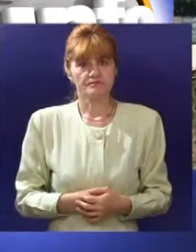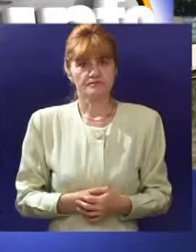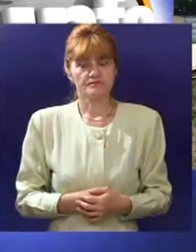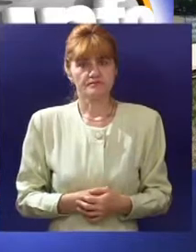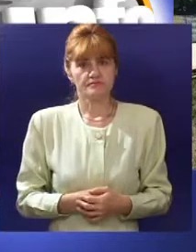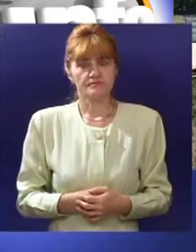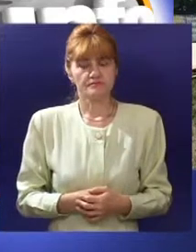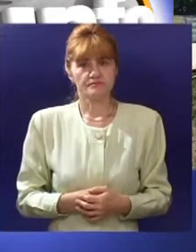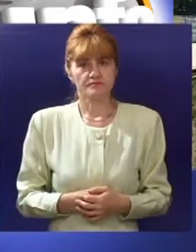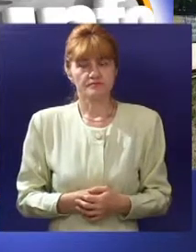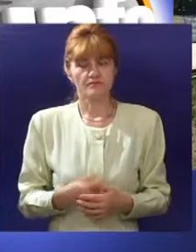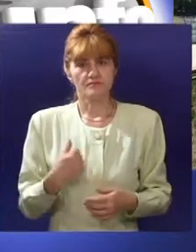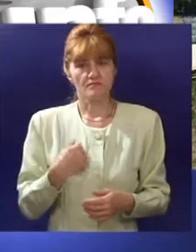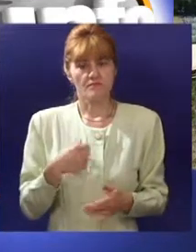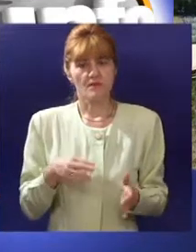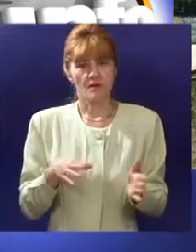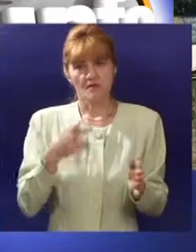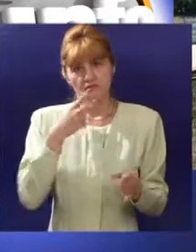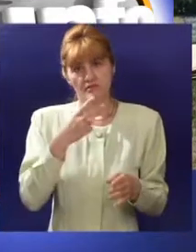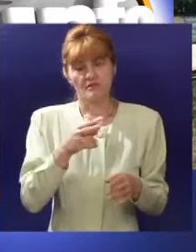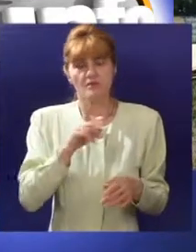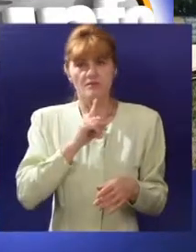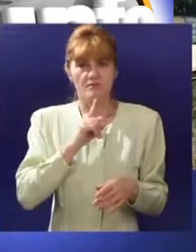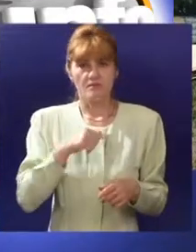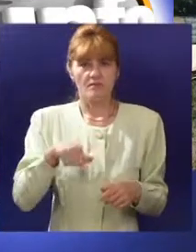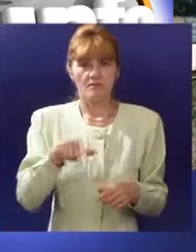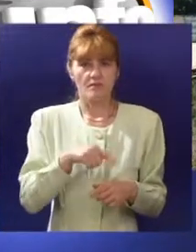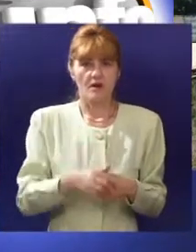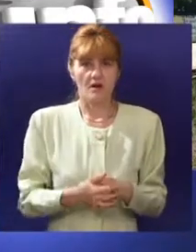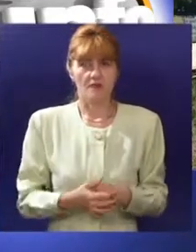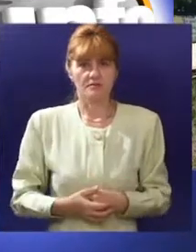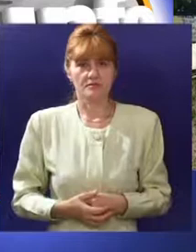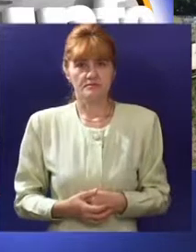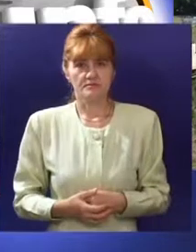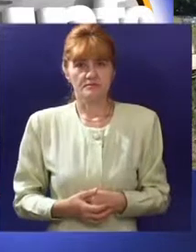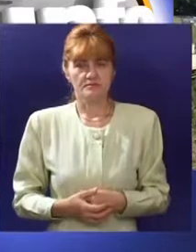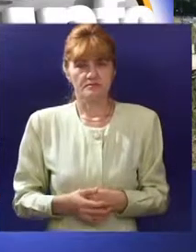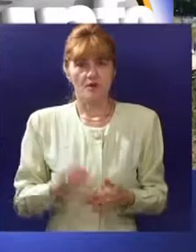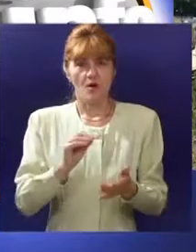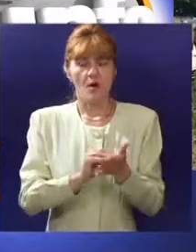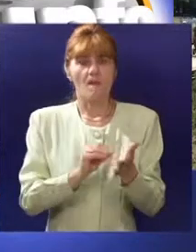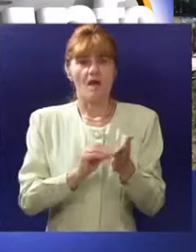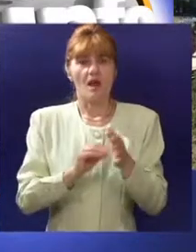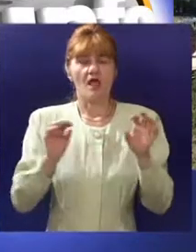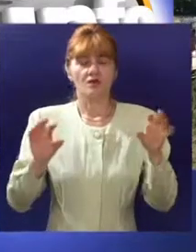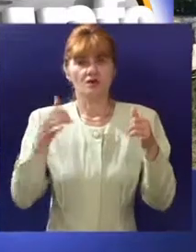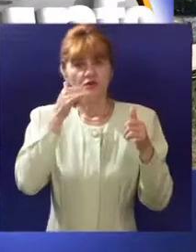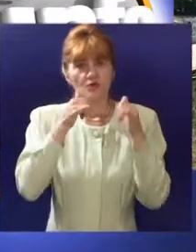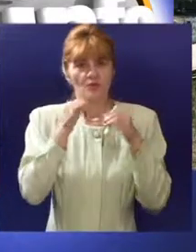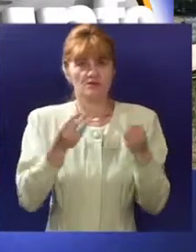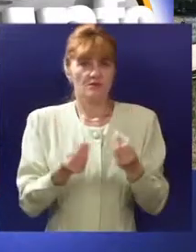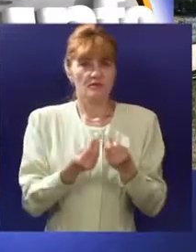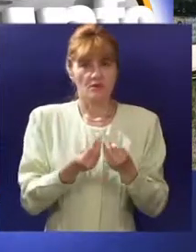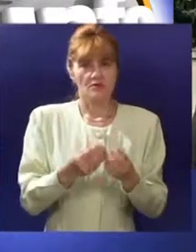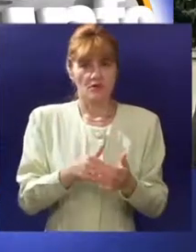mislim ali malo sam ja primetio da ima da sam rodio se u njoj ali nisam vidio baš mnogo da ima obeležija neka za turizom